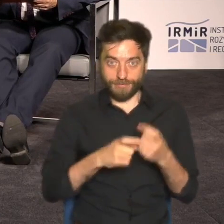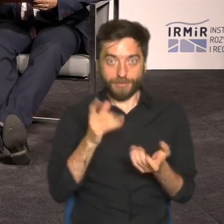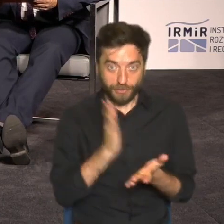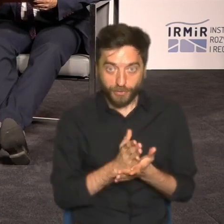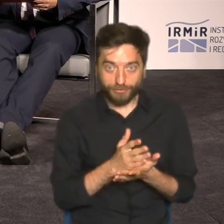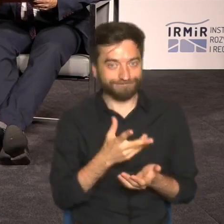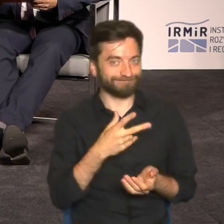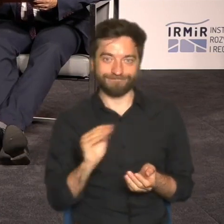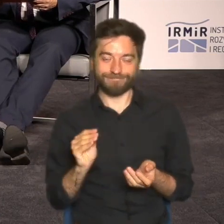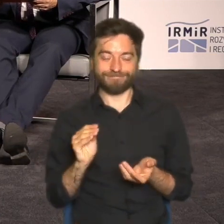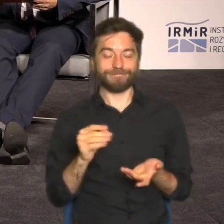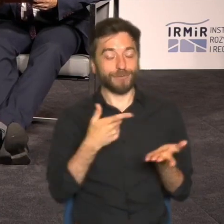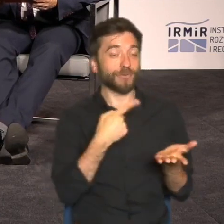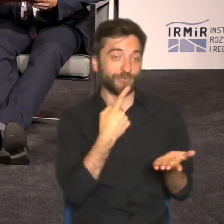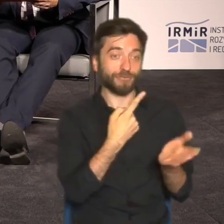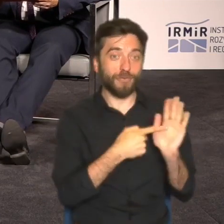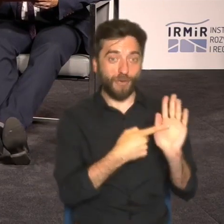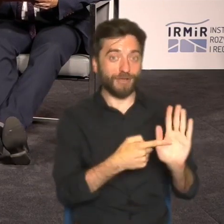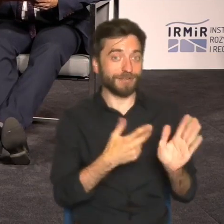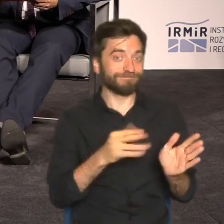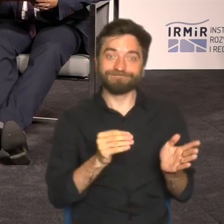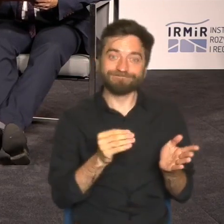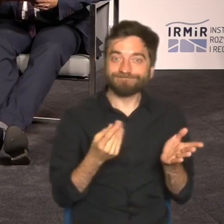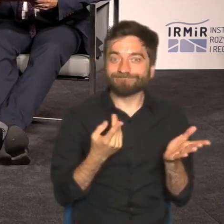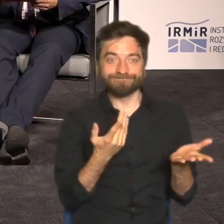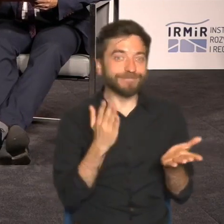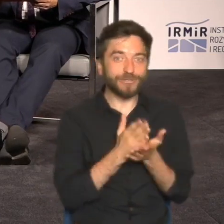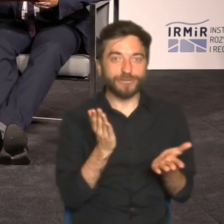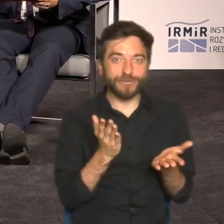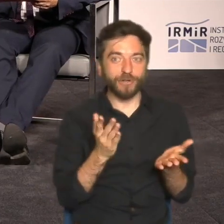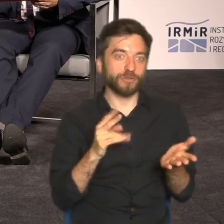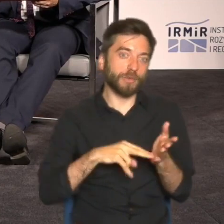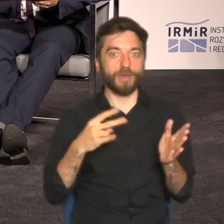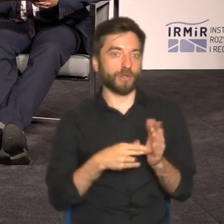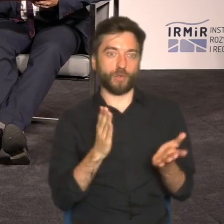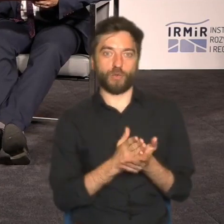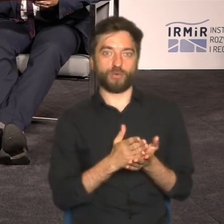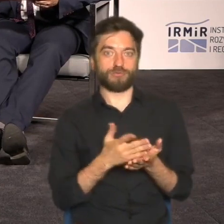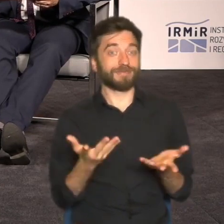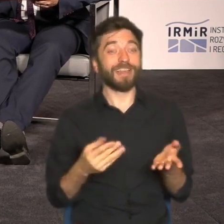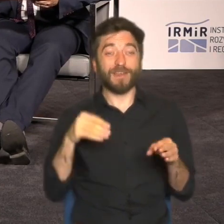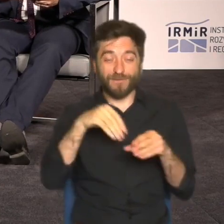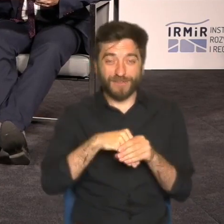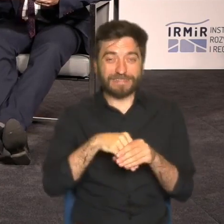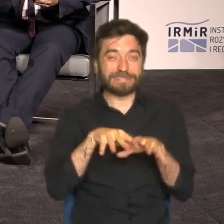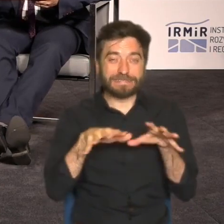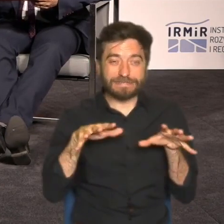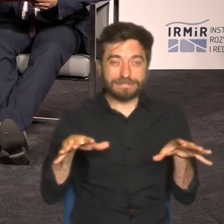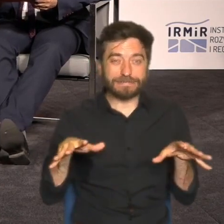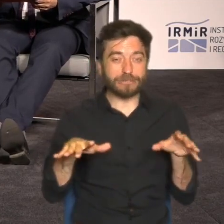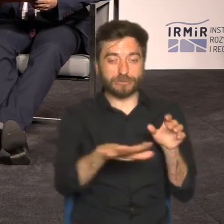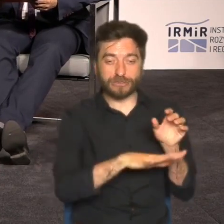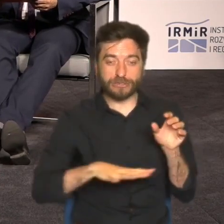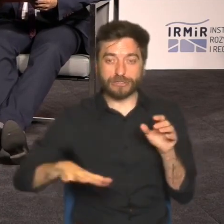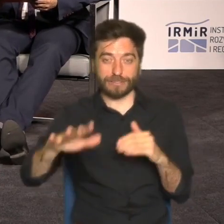Pan Łukasz pokazał, że nie do końca wystarczy. Już dzisiaj w tych planach mamy o wiele za dużo terenów przeznaczonych